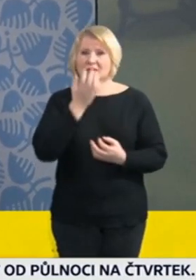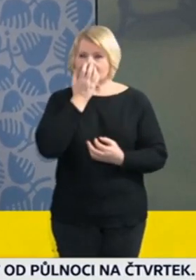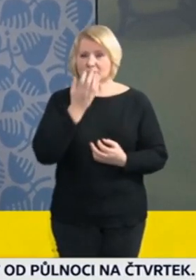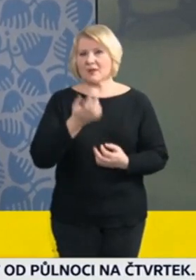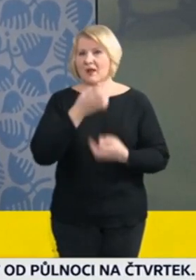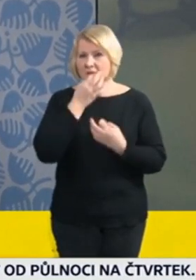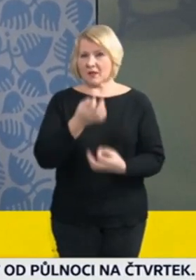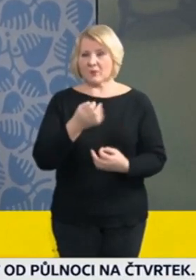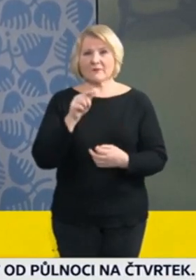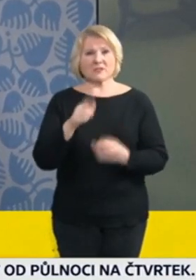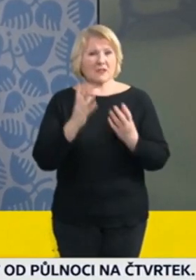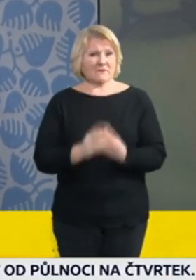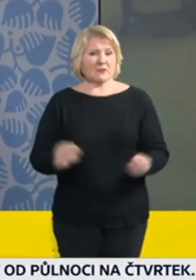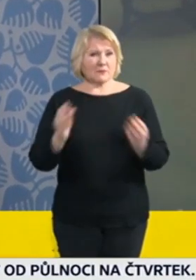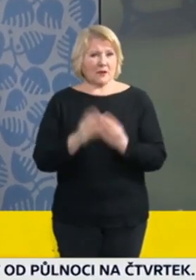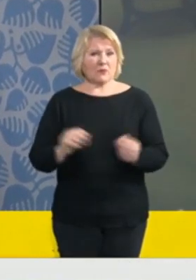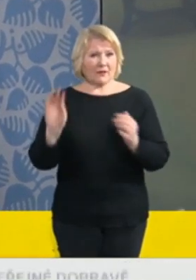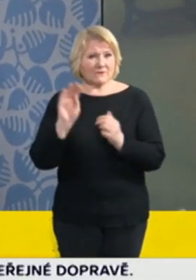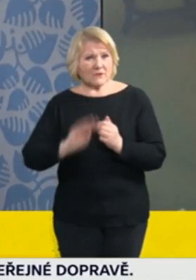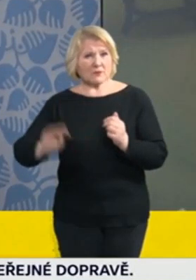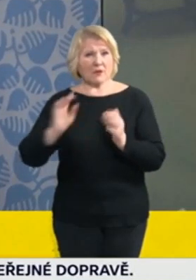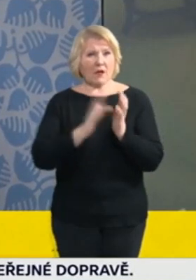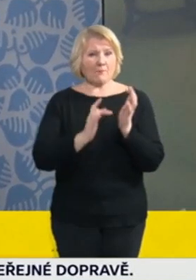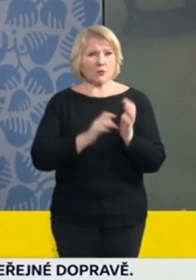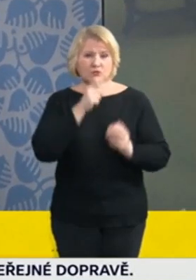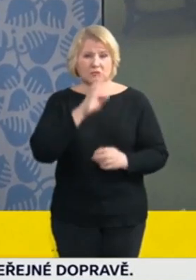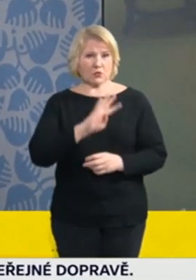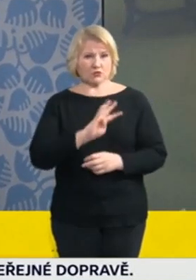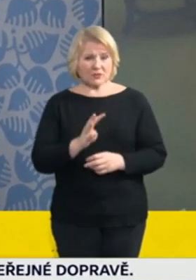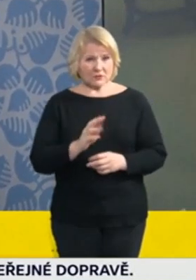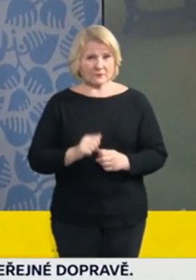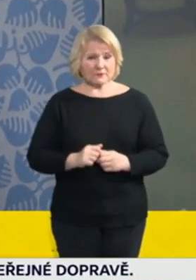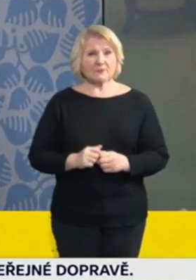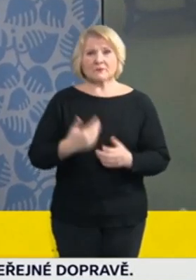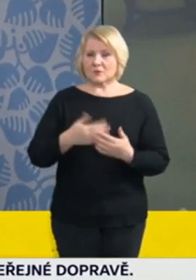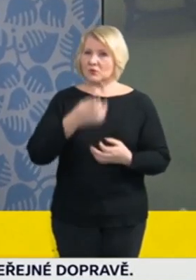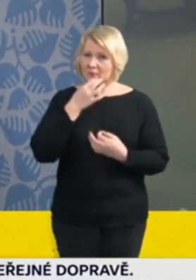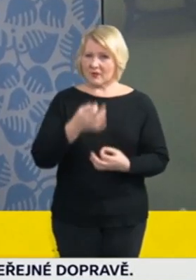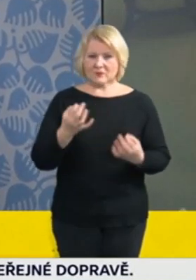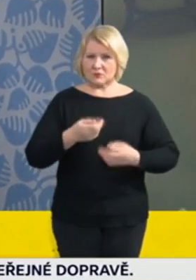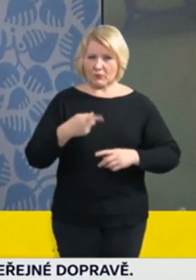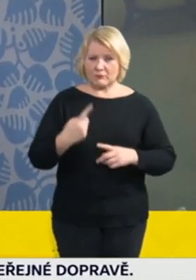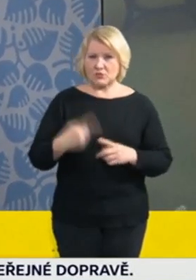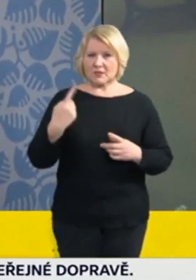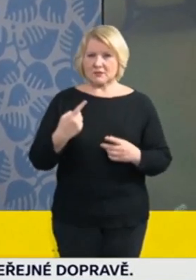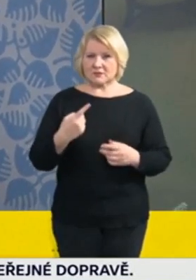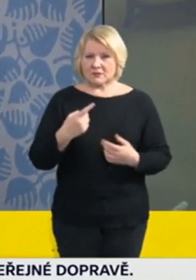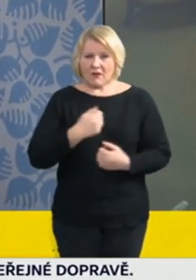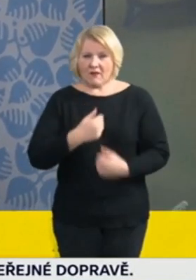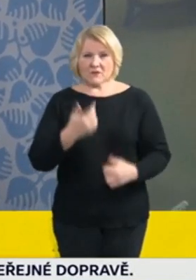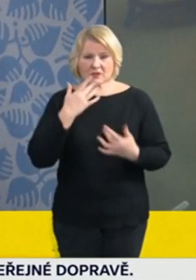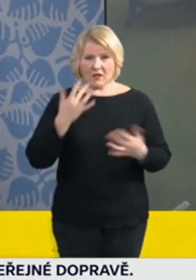byste zmiňoval tu výjimku v tom vodě 4, tedy jak je to tedy konkrétně myšleno? Je to tedy tak, že